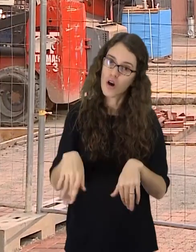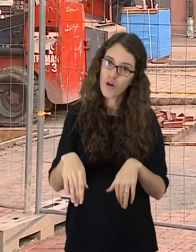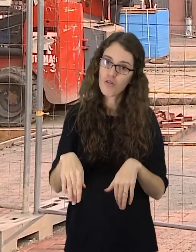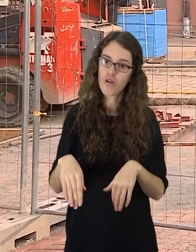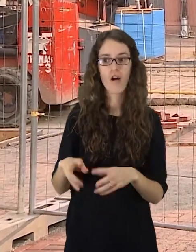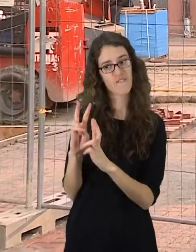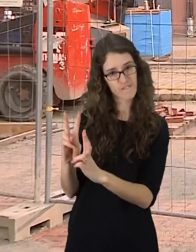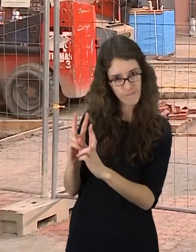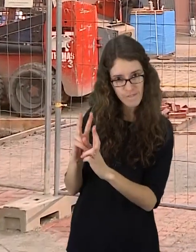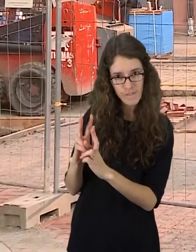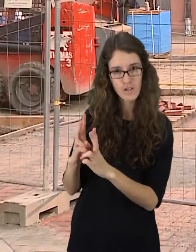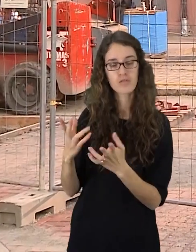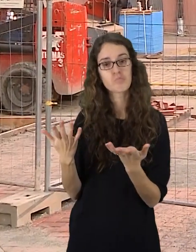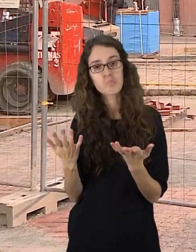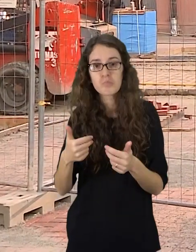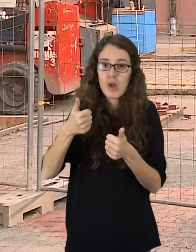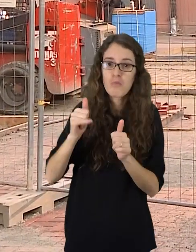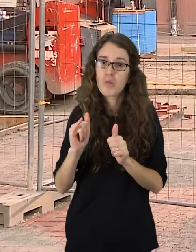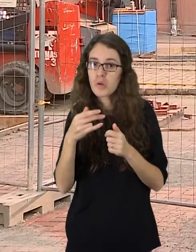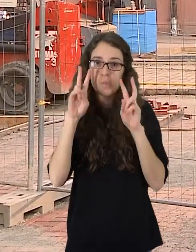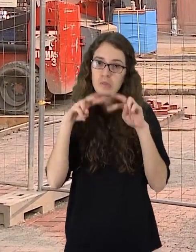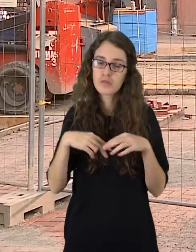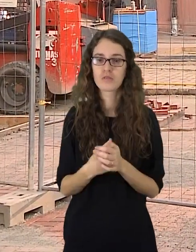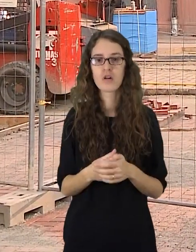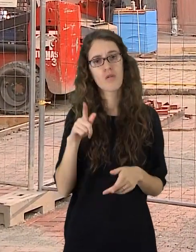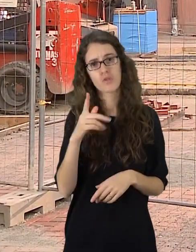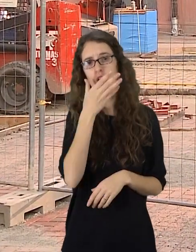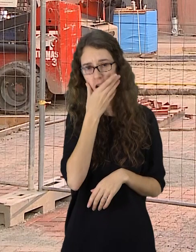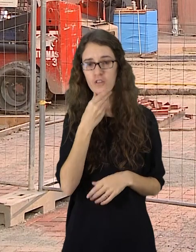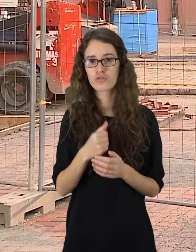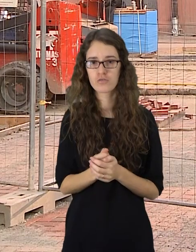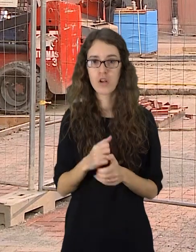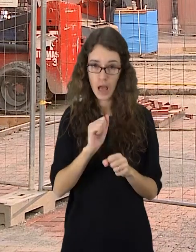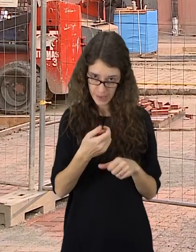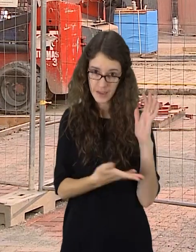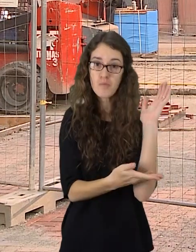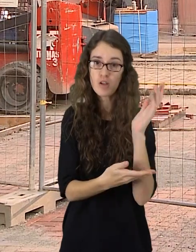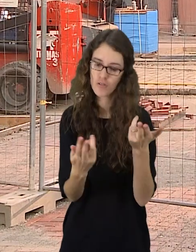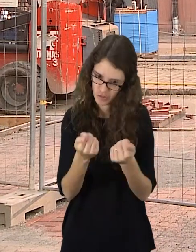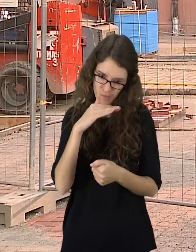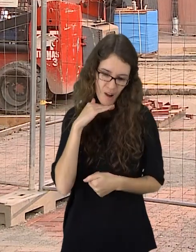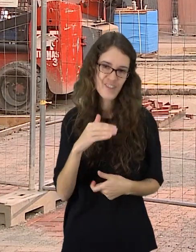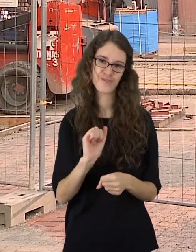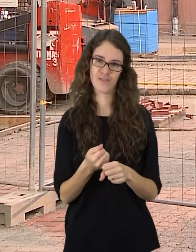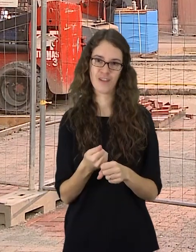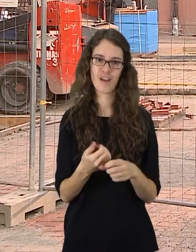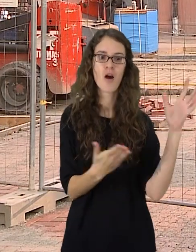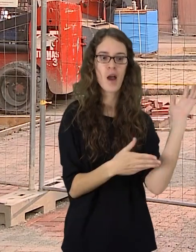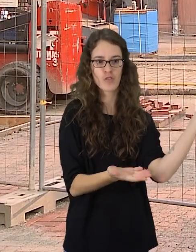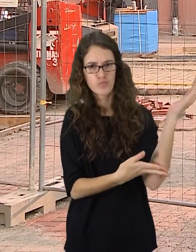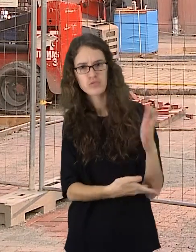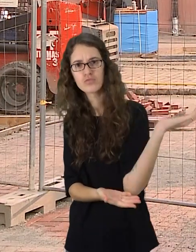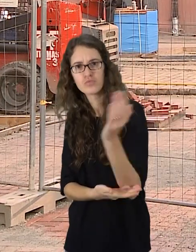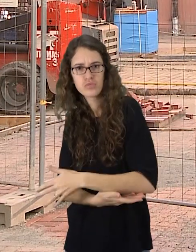Šiaip tai gražas. Gerai. Gerai? Gerai, jo. Gerai. Reikia mes atsinojom. Žinoma, reikia, kai